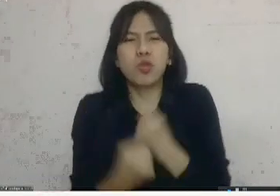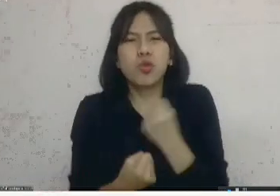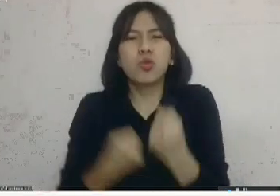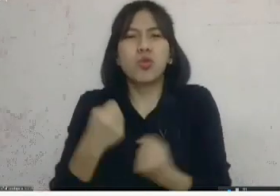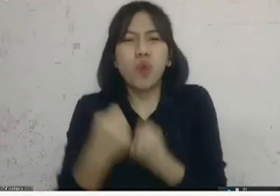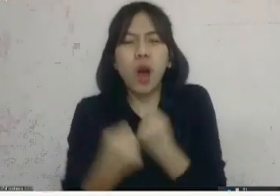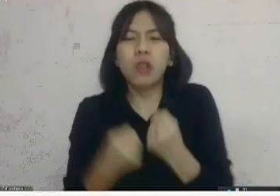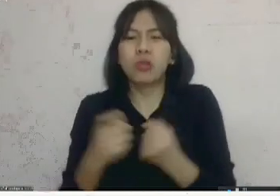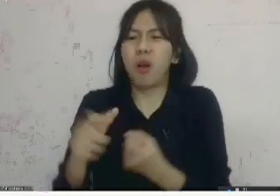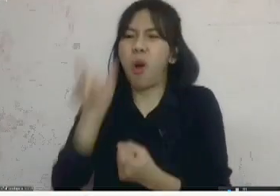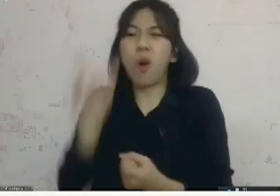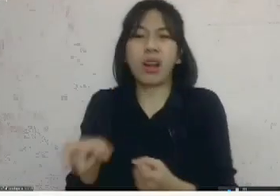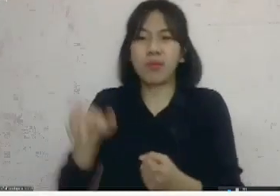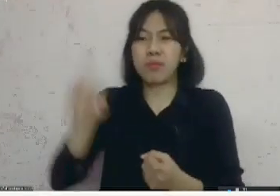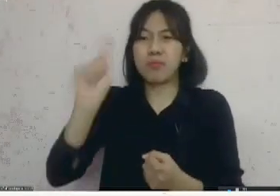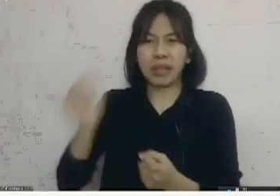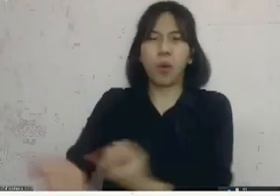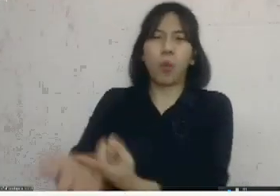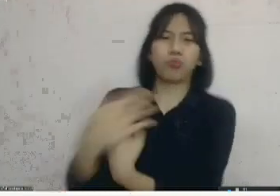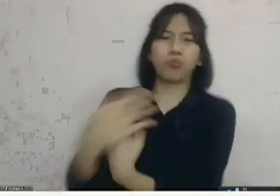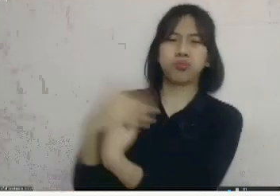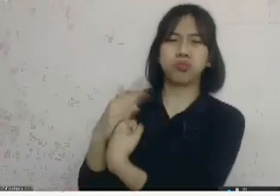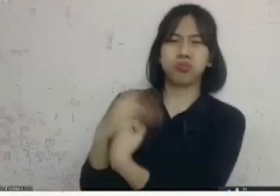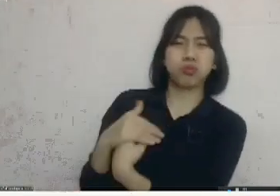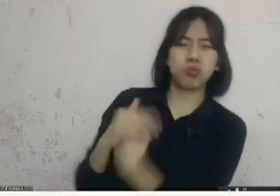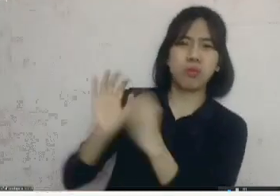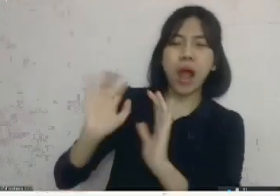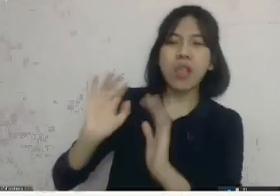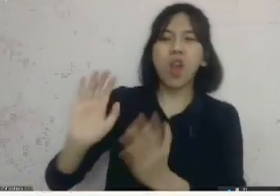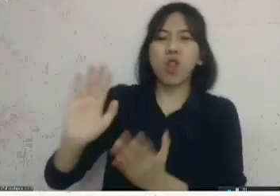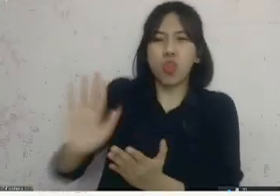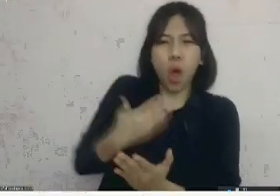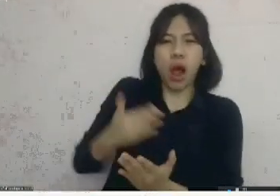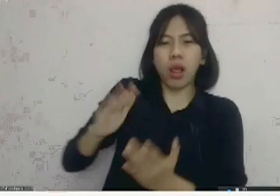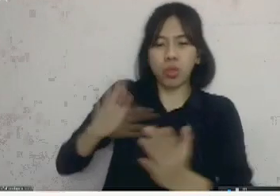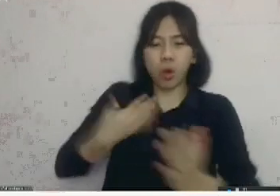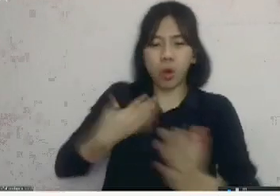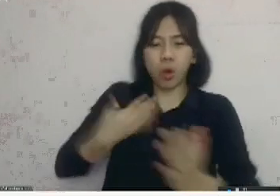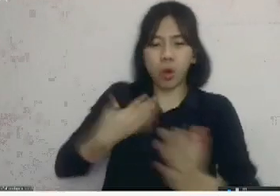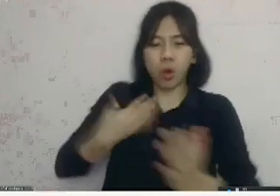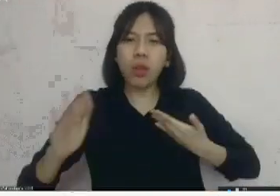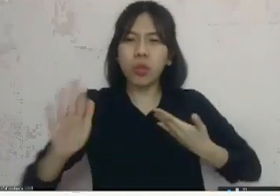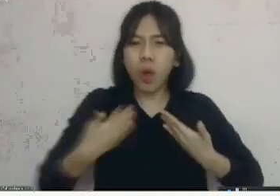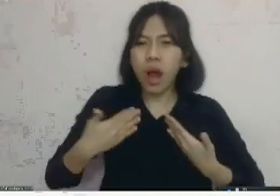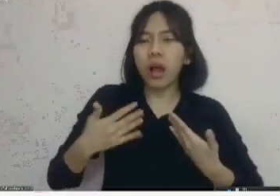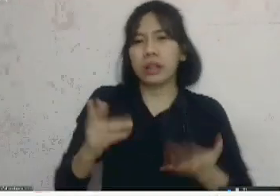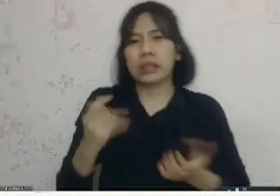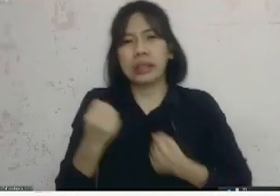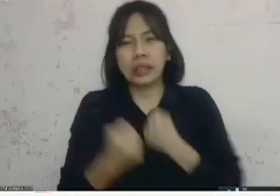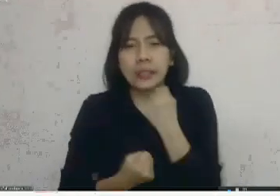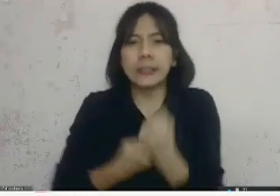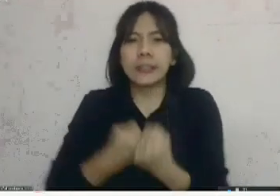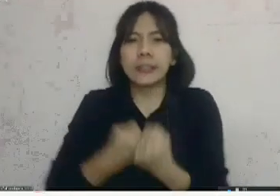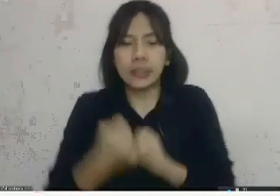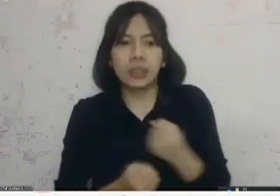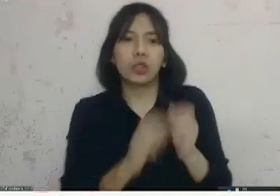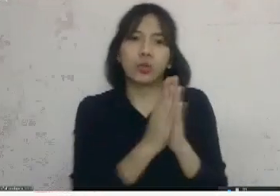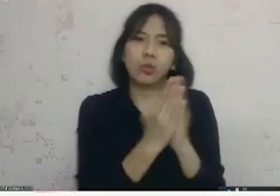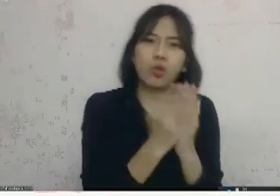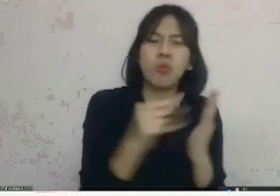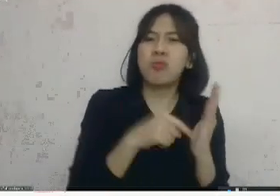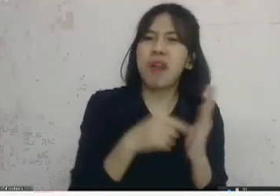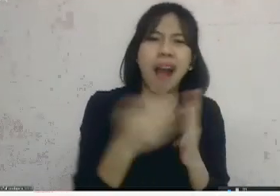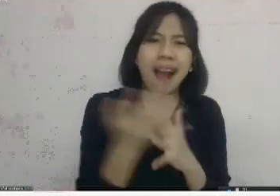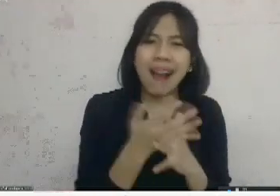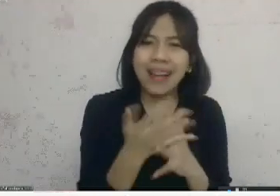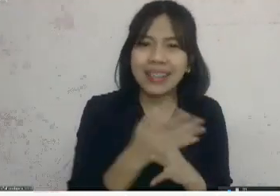menembus diskriminasi penolakan dari sekolah dari kampus gitu ya harus berjibaku dengan buku-buku gitu ya